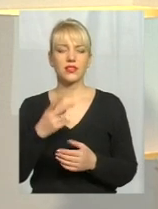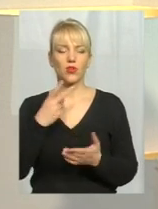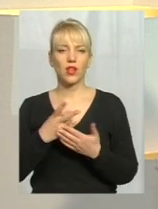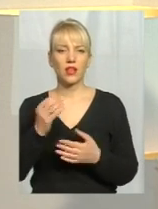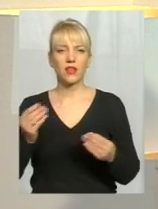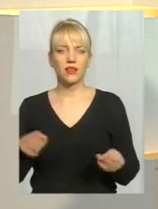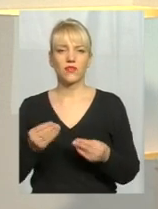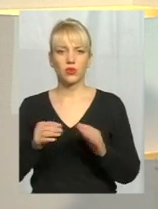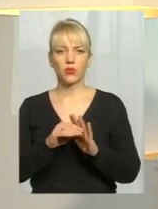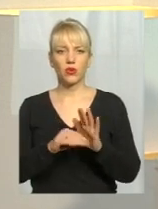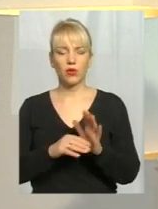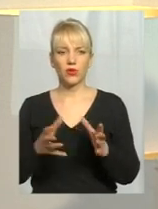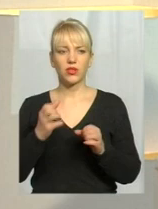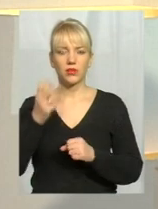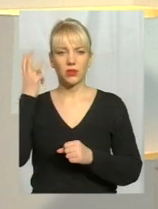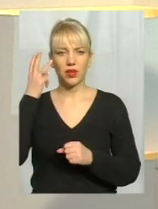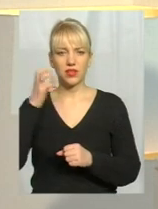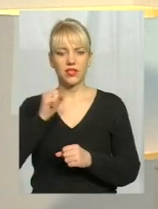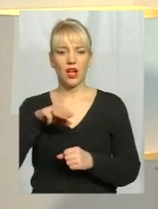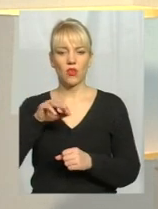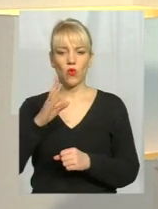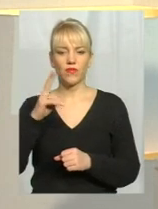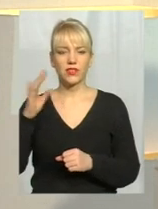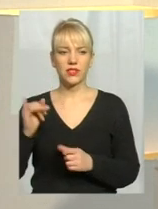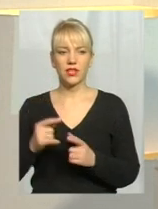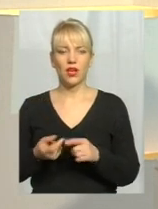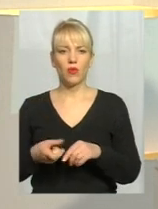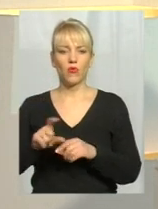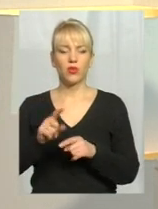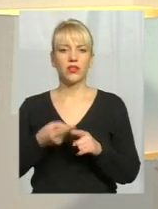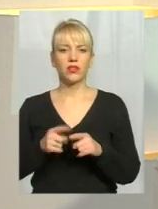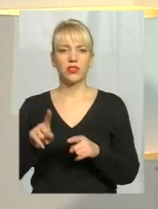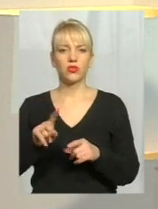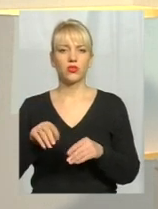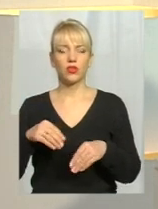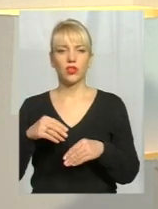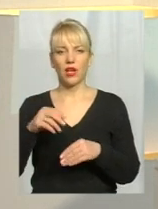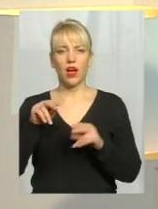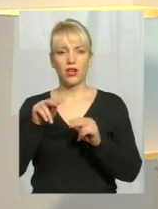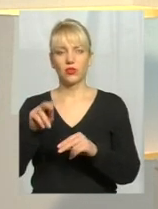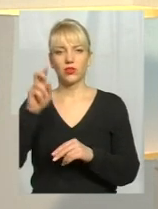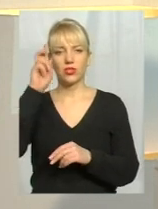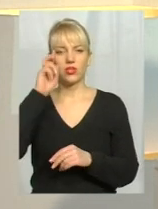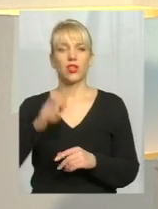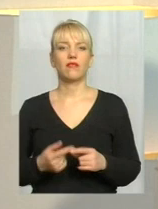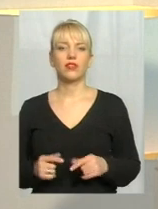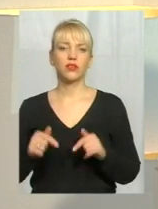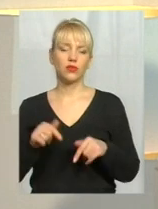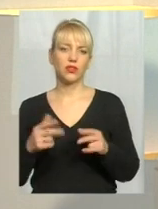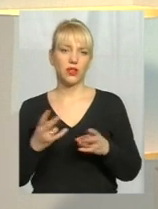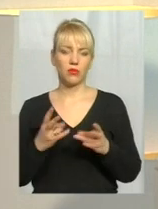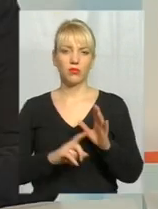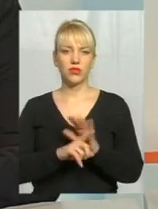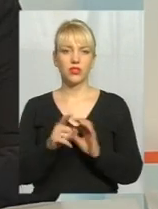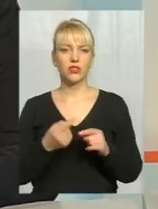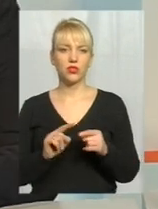отримали хмельницькі АТОвці? Понад ті, що гарантує держава. Так, тут, мабуть, треба почати